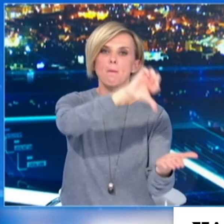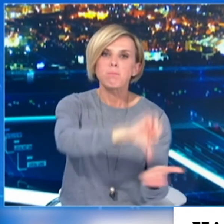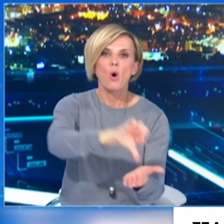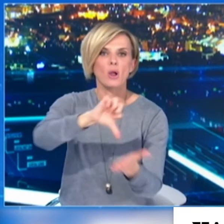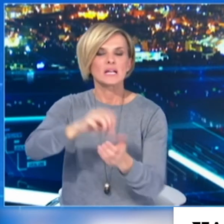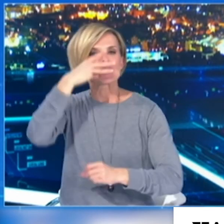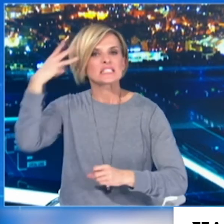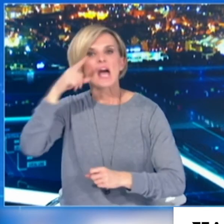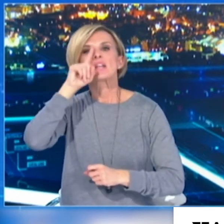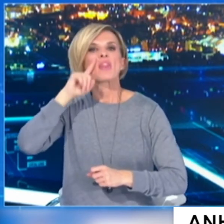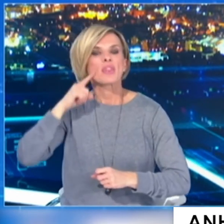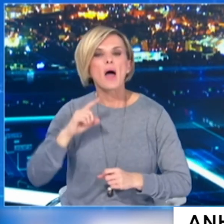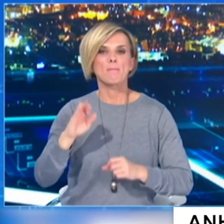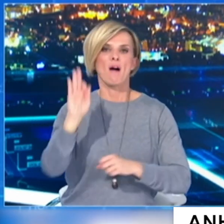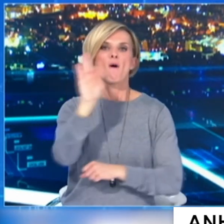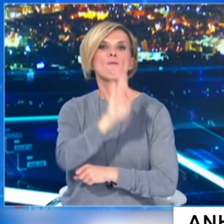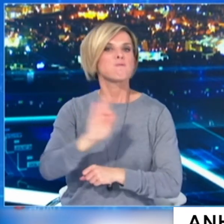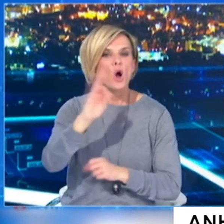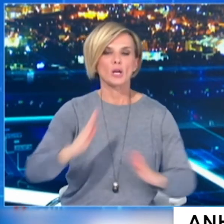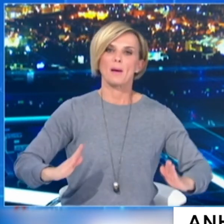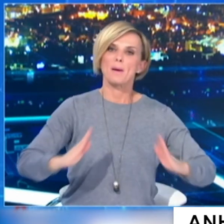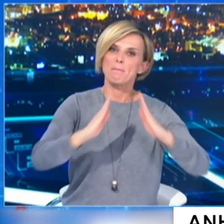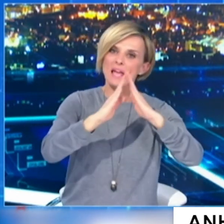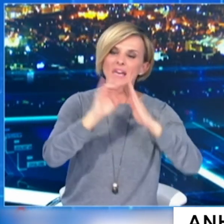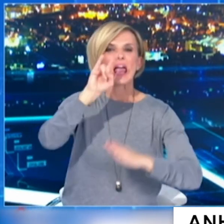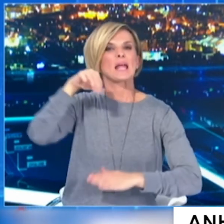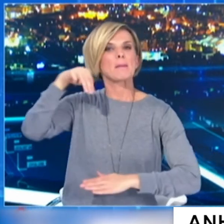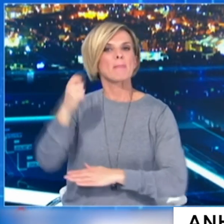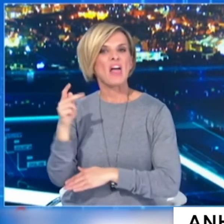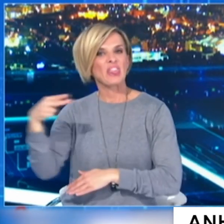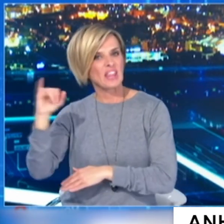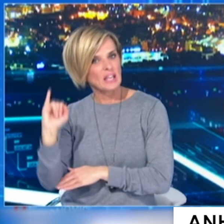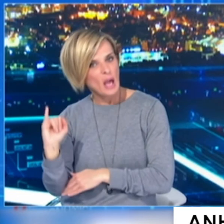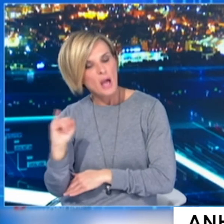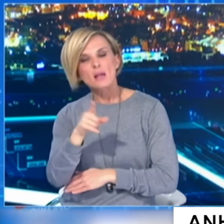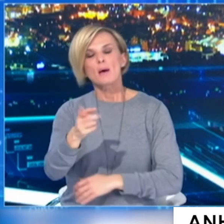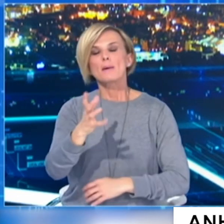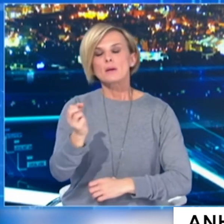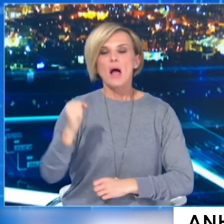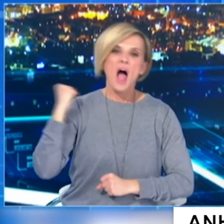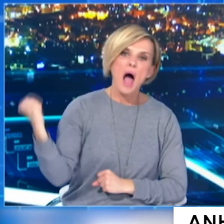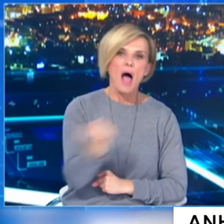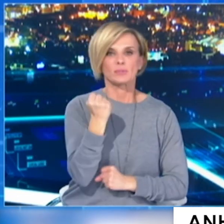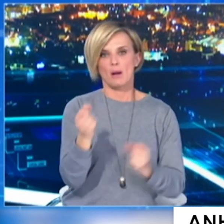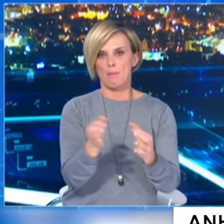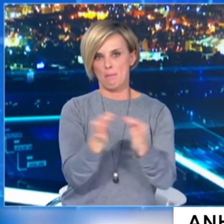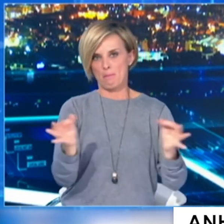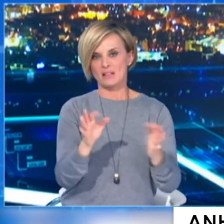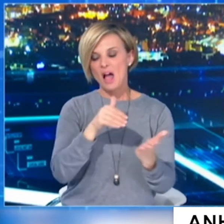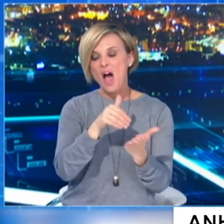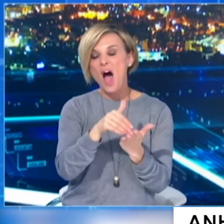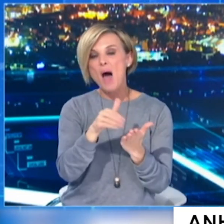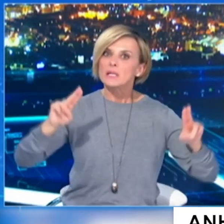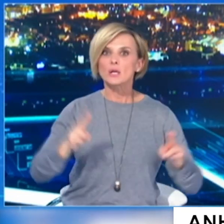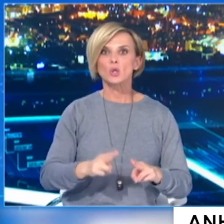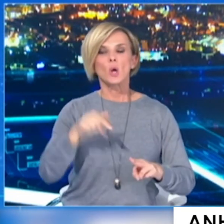Δράμας, της Πέλλας, της Φλόρνας, της Πιερίας και της Συμαθίας για πιστή τήρηση των μέτρων και αποφυγή κάθε περιττής